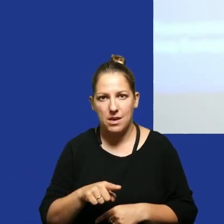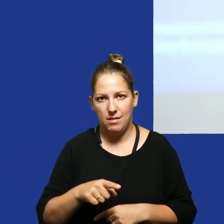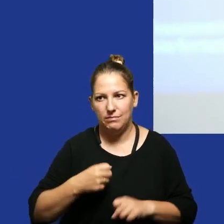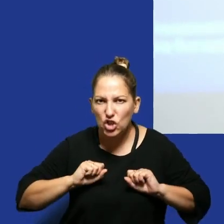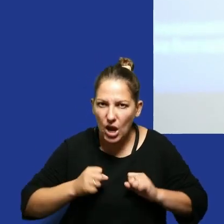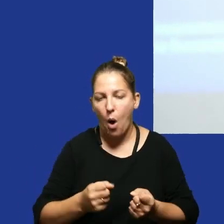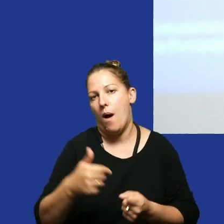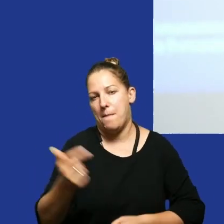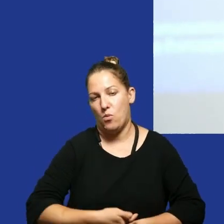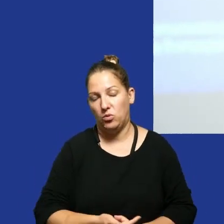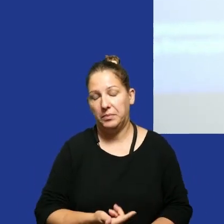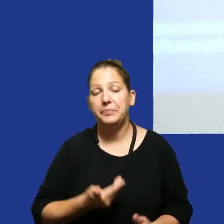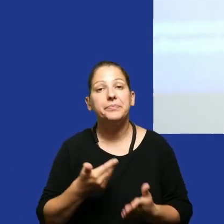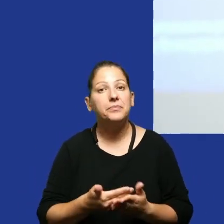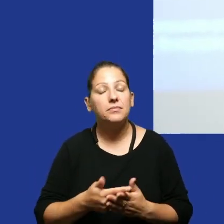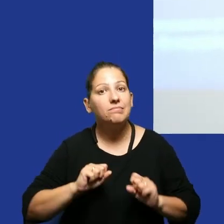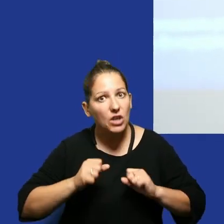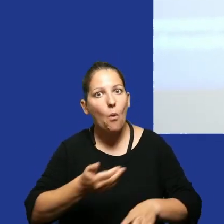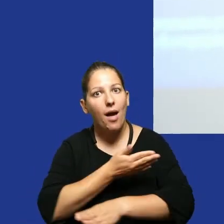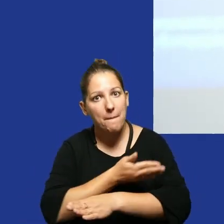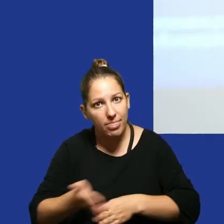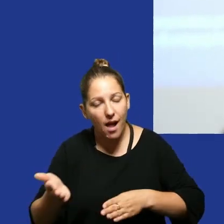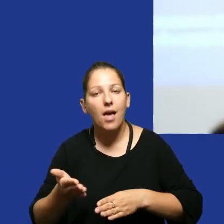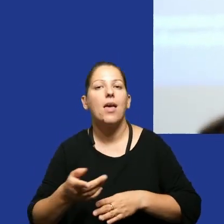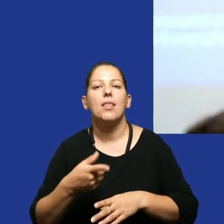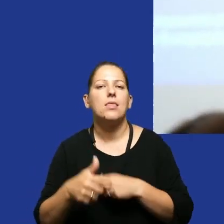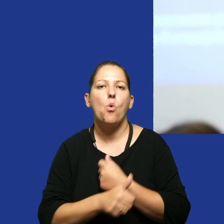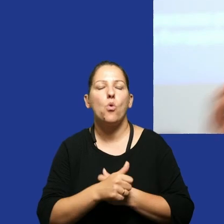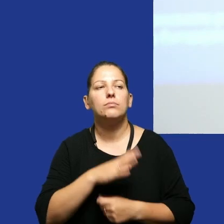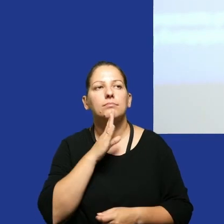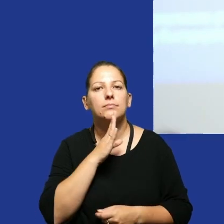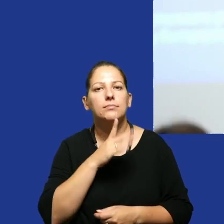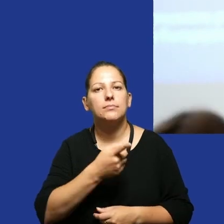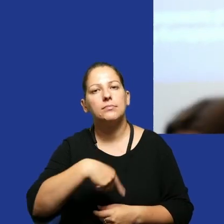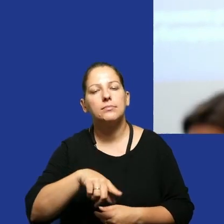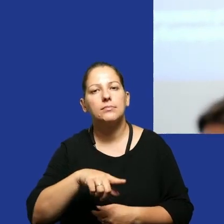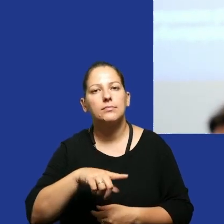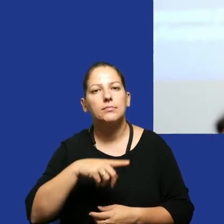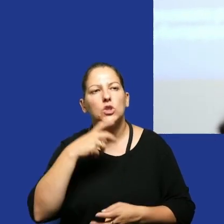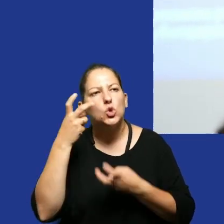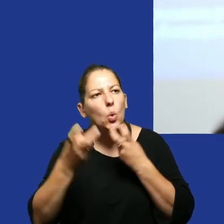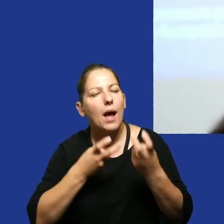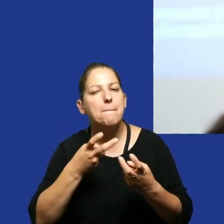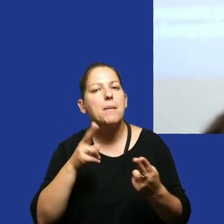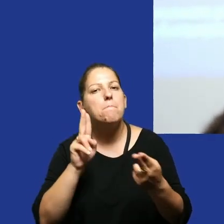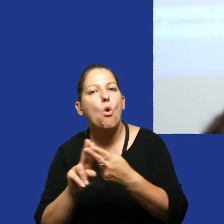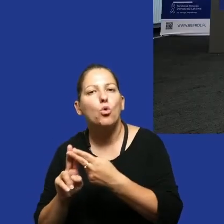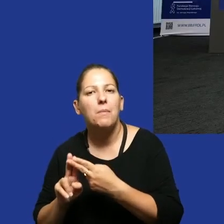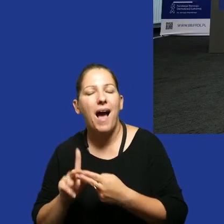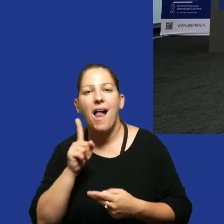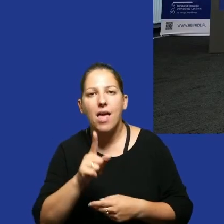działamy dlatego działajmy dalej i też nie chodzi o to żebyśmy byli szukajmy porozumienia